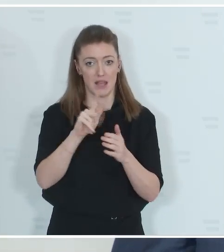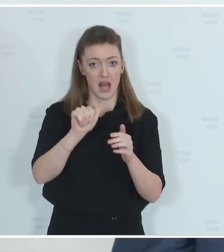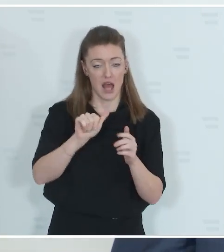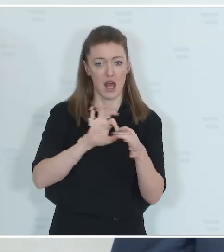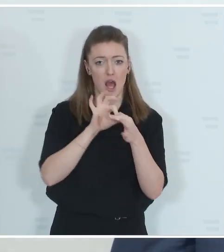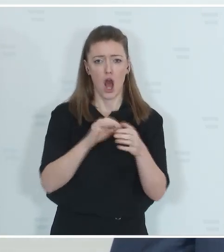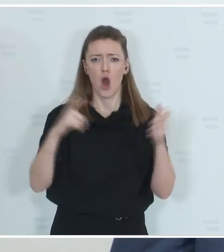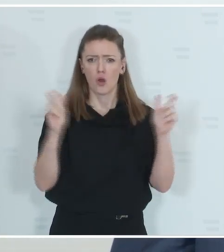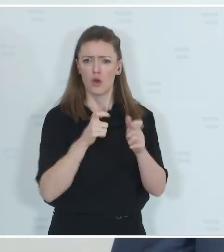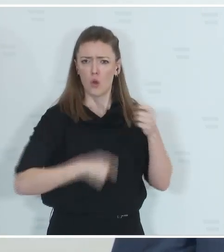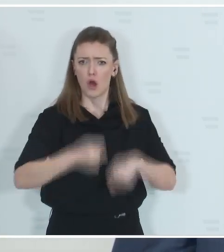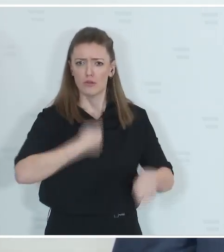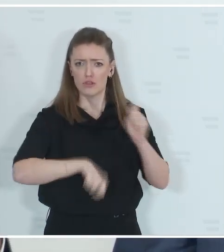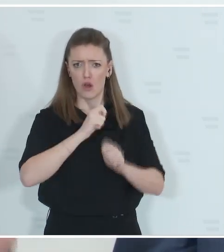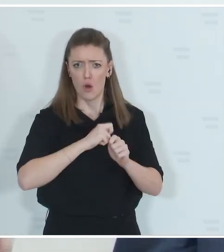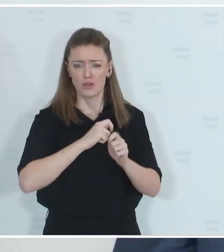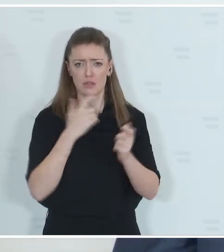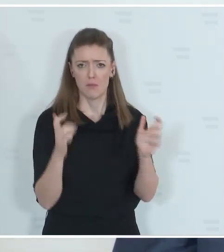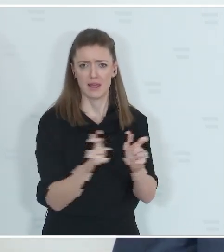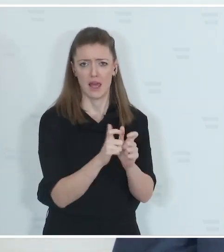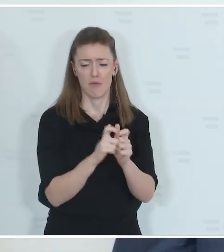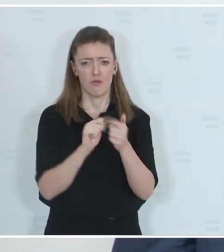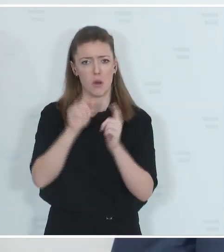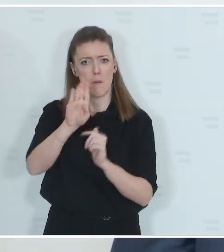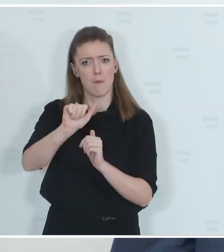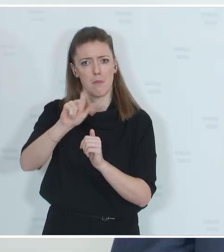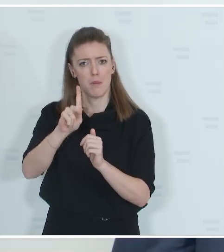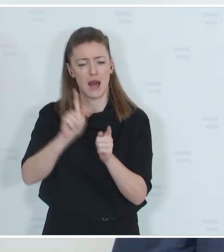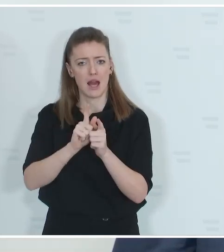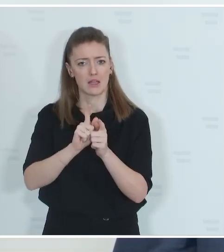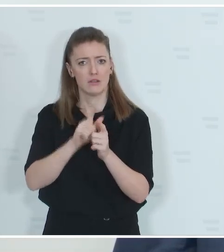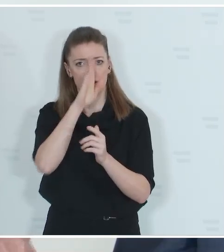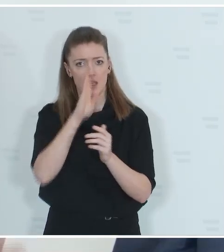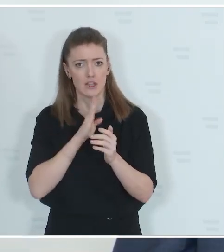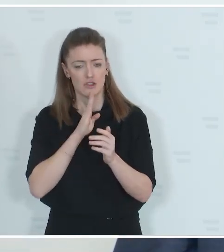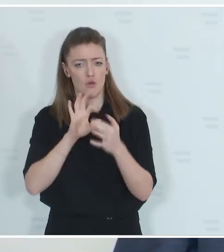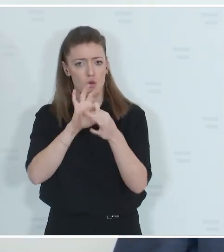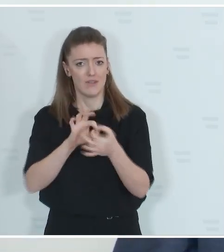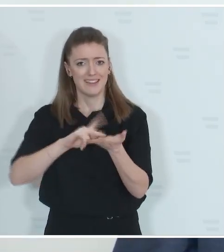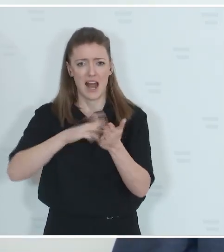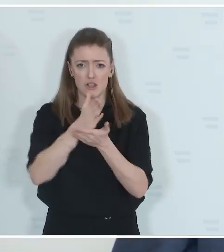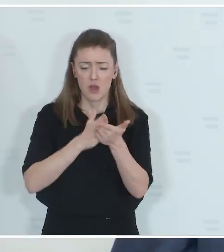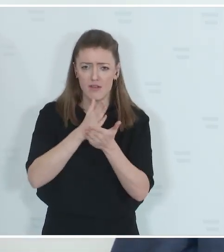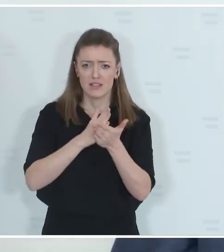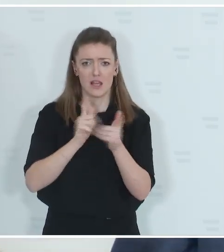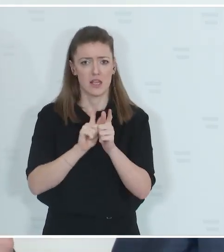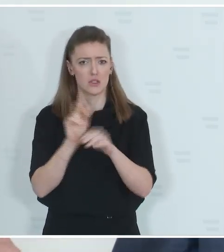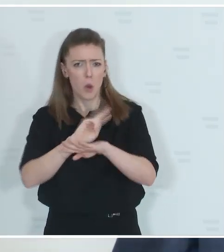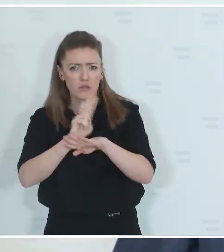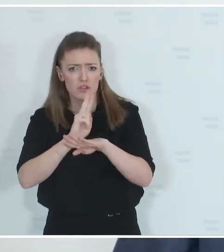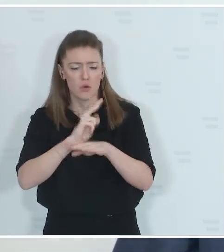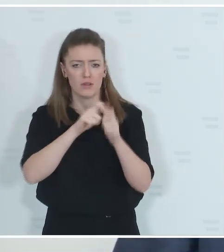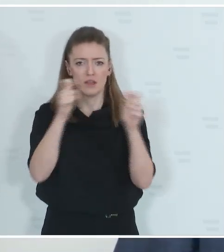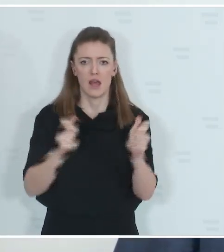und Korruptionsprävention, das PAC, Direktion Digitale Services, DDS, Observationseinheiten, ein neues